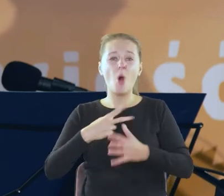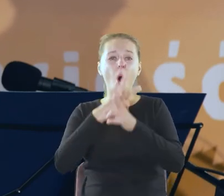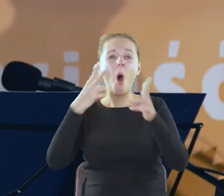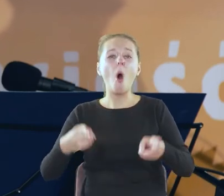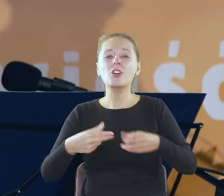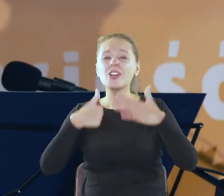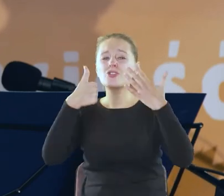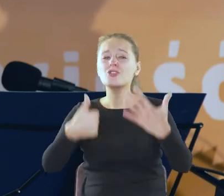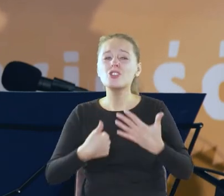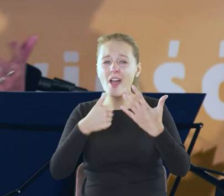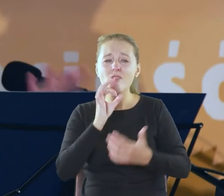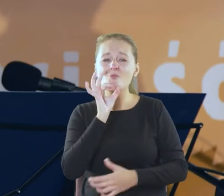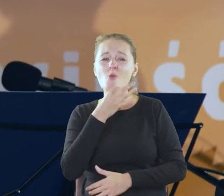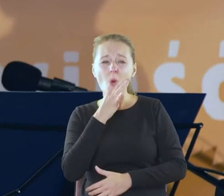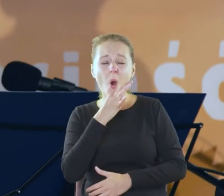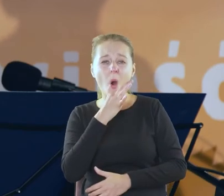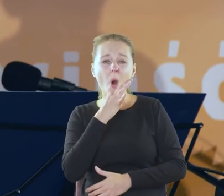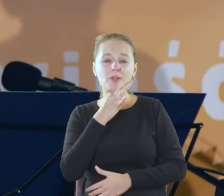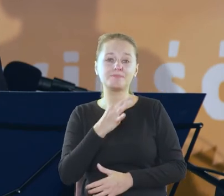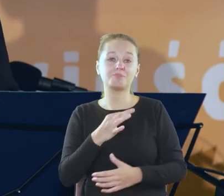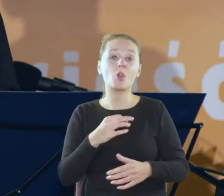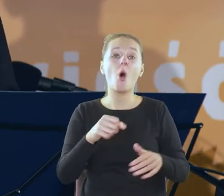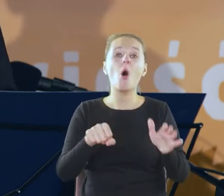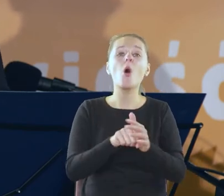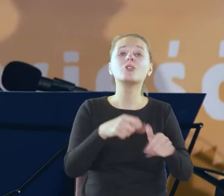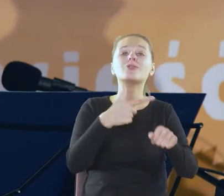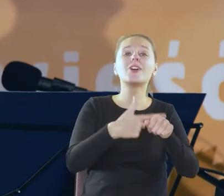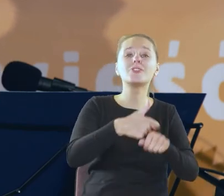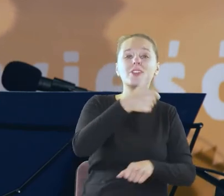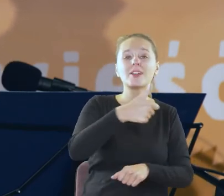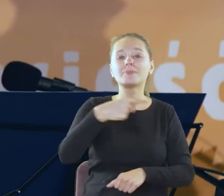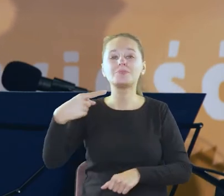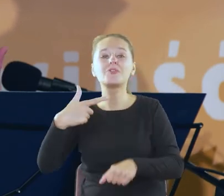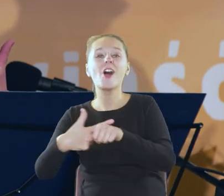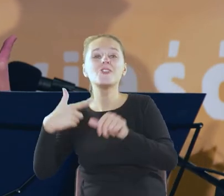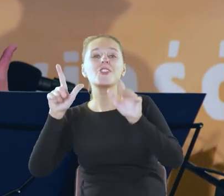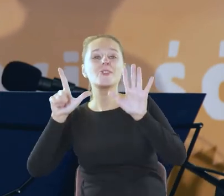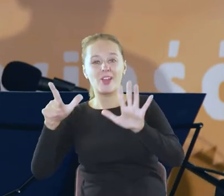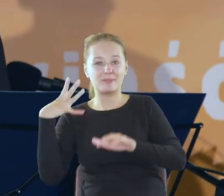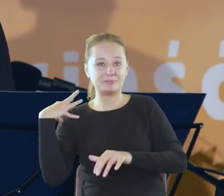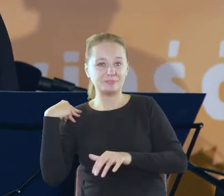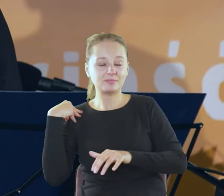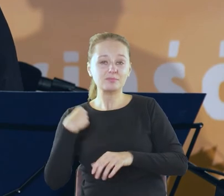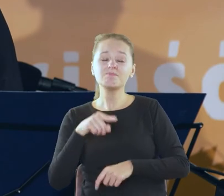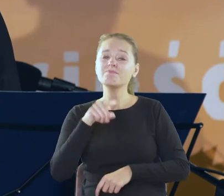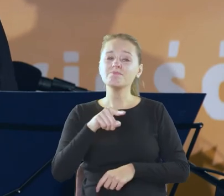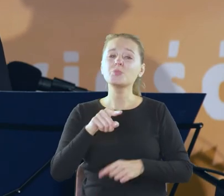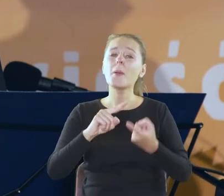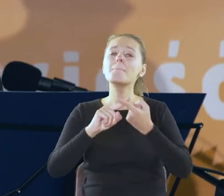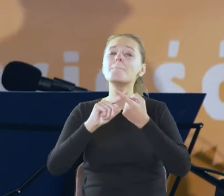lat bardzo młodych bo od dwudziestego pierwszego do dwudziestego siódmego roku życia było to w